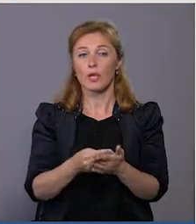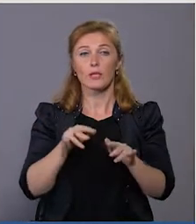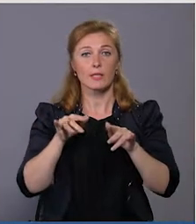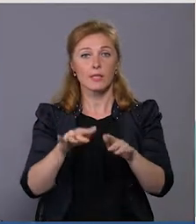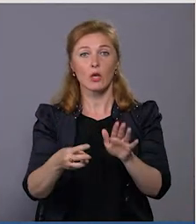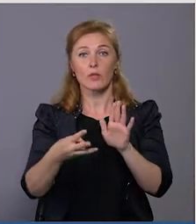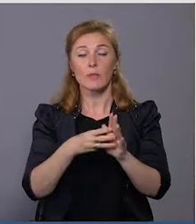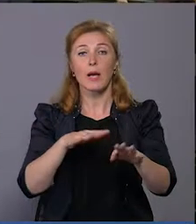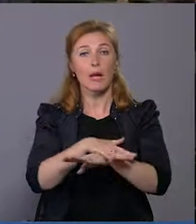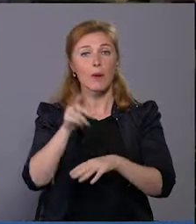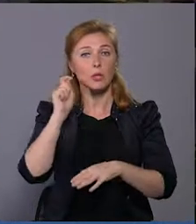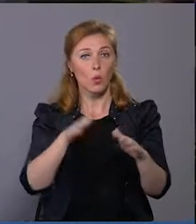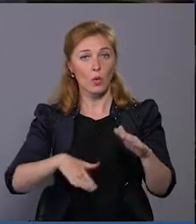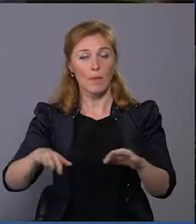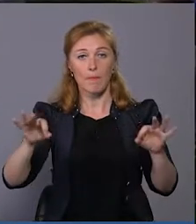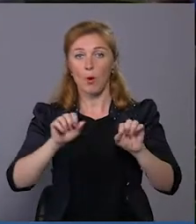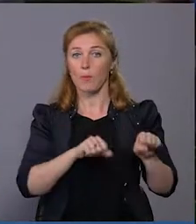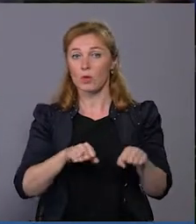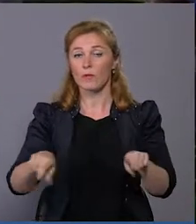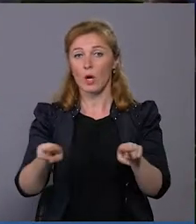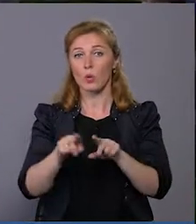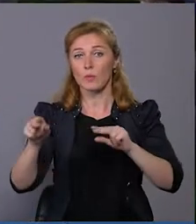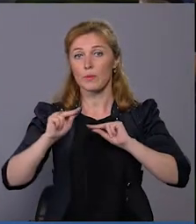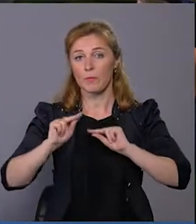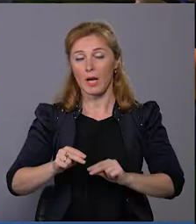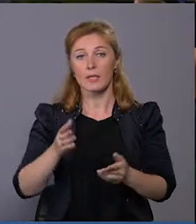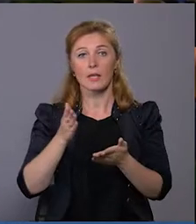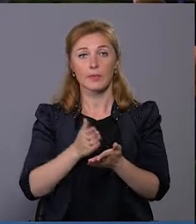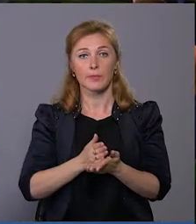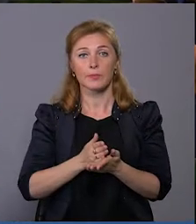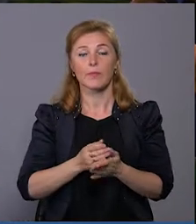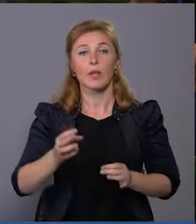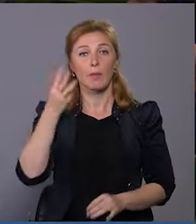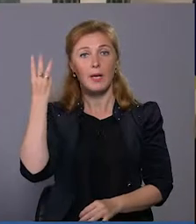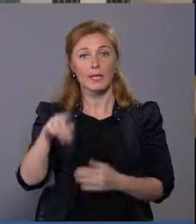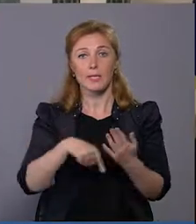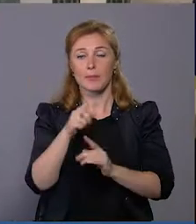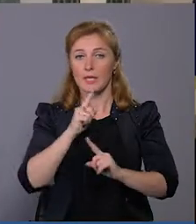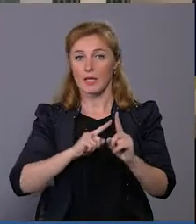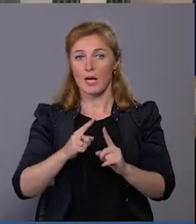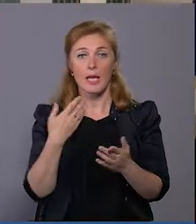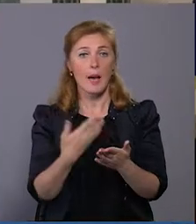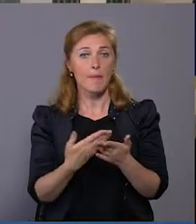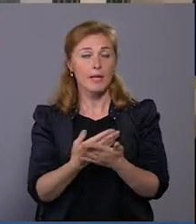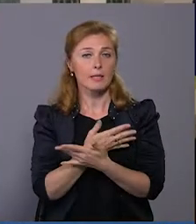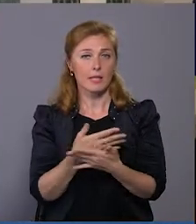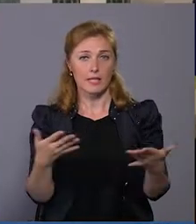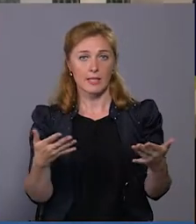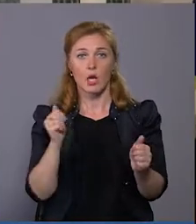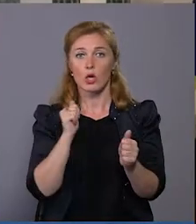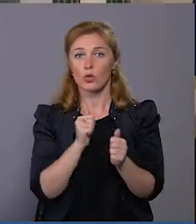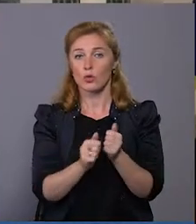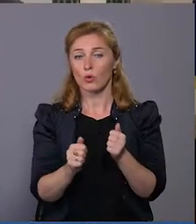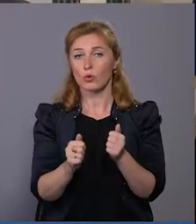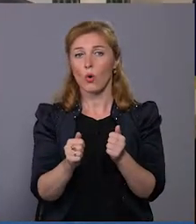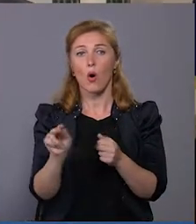громадах України. Про можливості такої співпраці йшлося під час зустрічі в Хмельницькій міській раді. Приклади різні, жодного пуфіка,